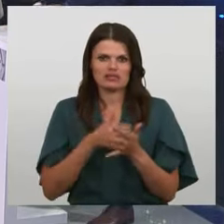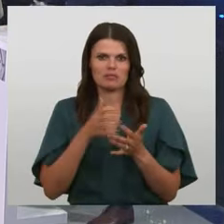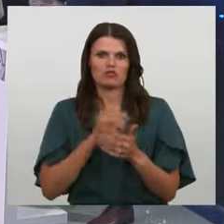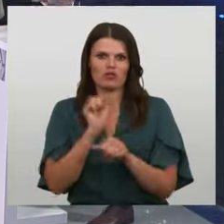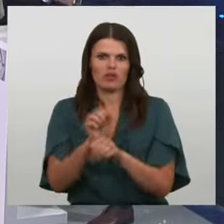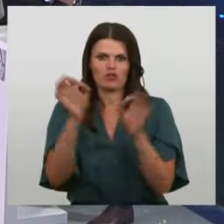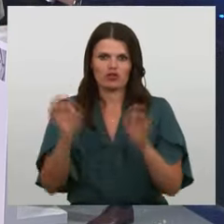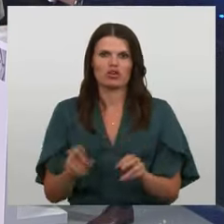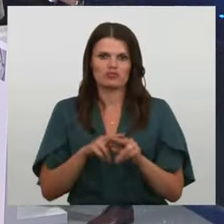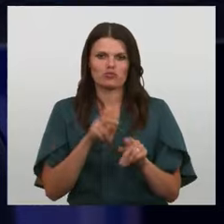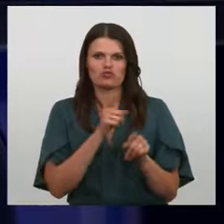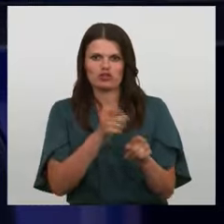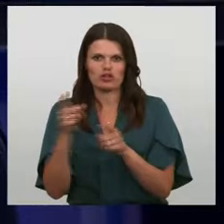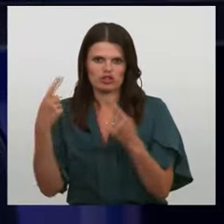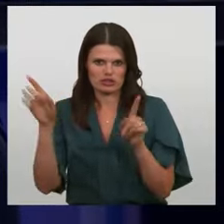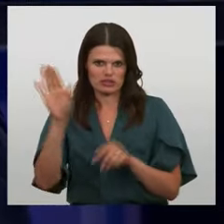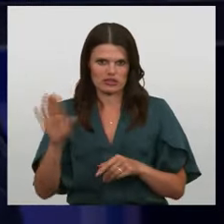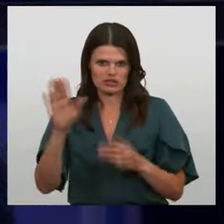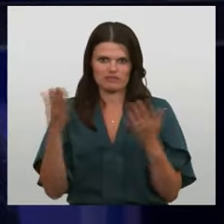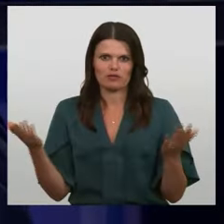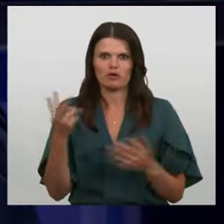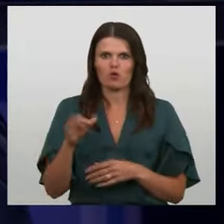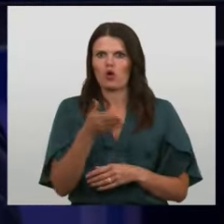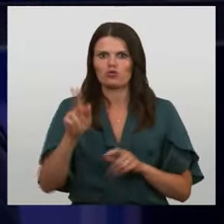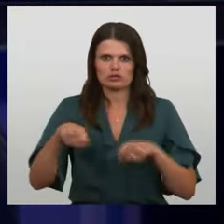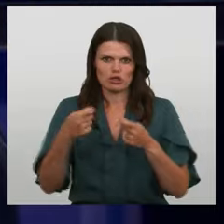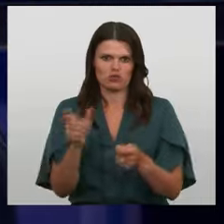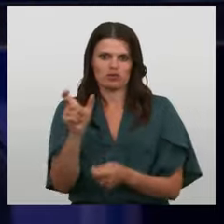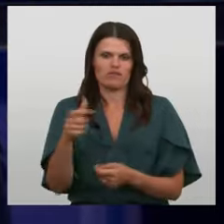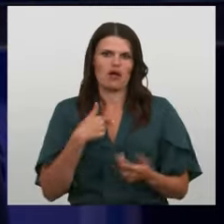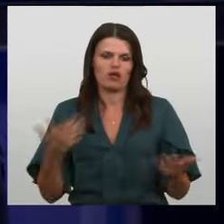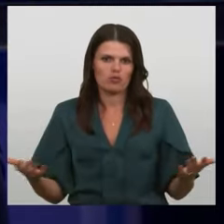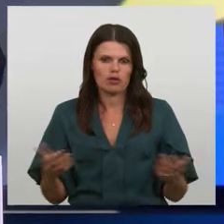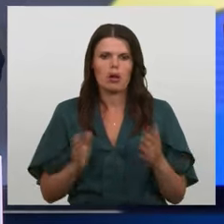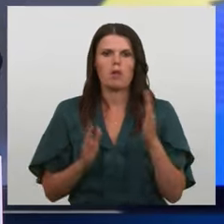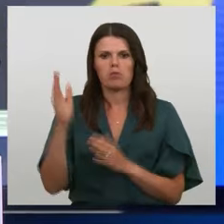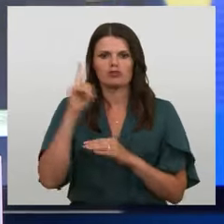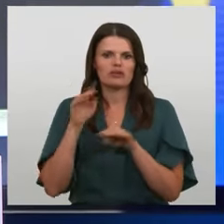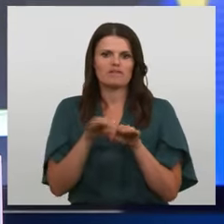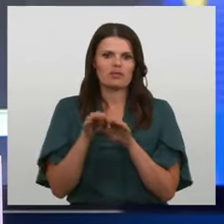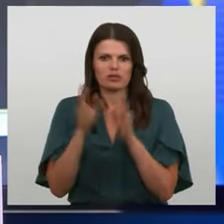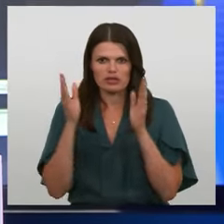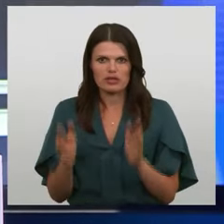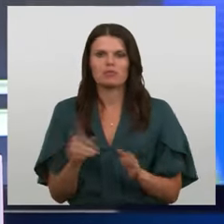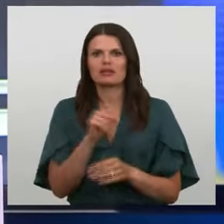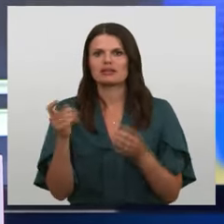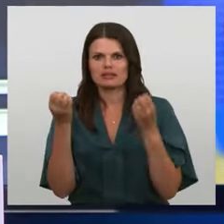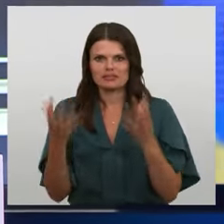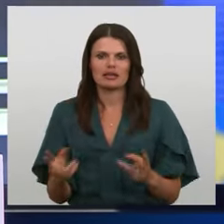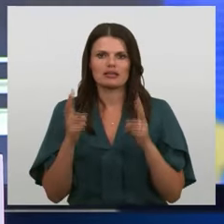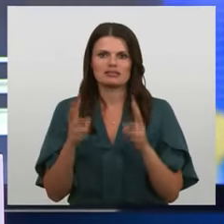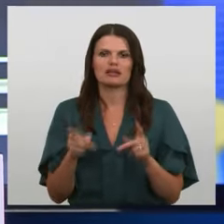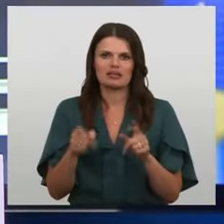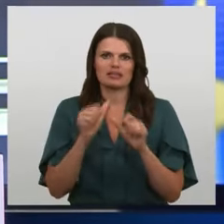valstis. Viss tam vienkārši, lai mainītu valsojumu un vienprātības, ir jābūt vienprātībai. Tātad ir skaidrs, ka tas nav